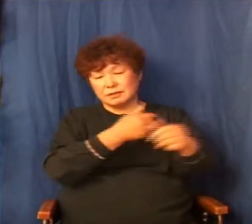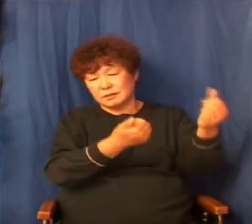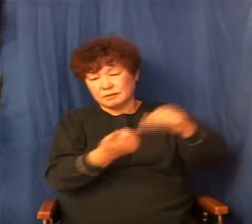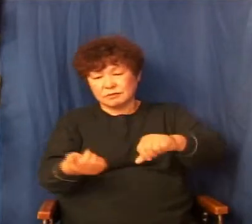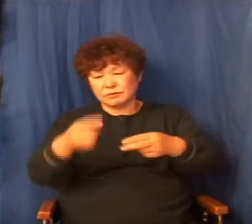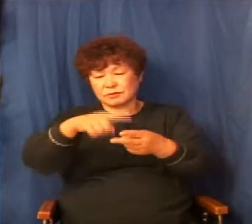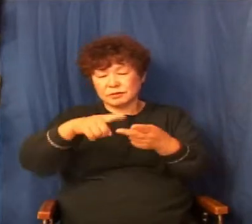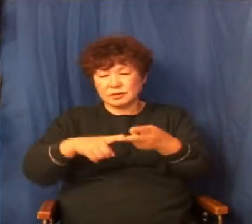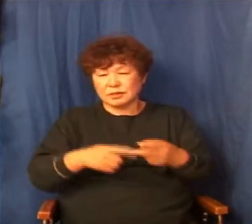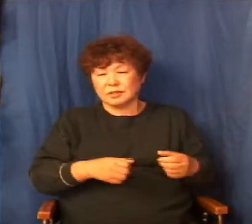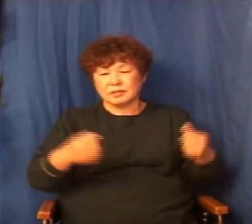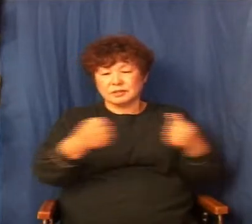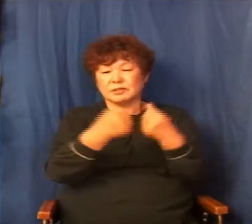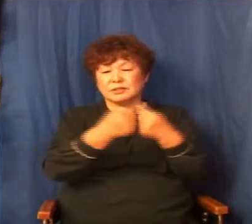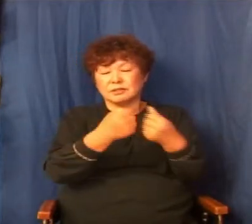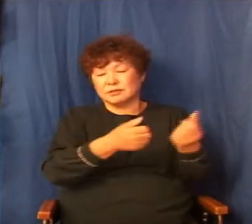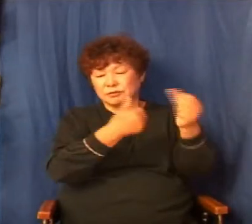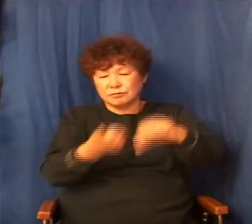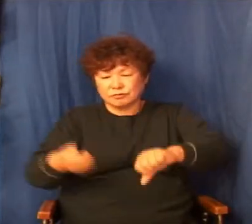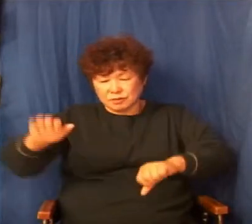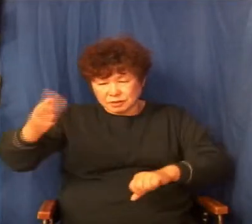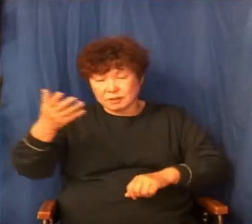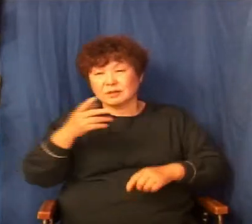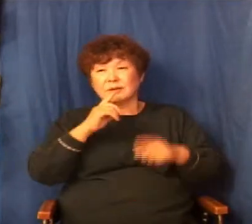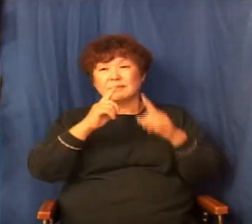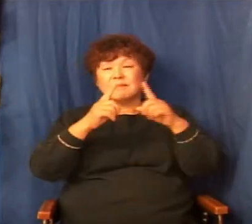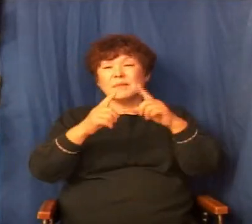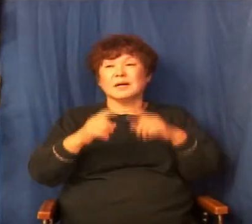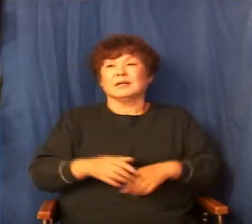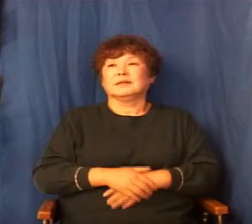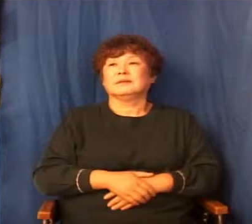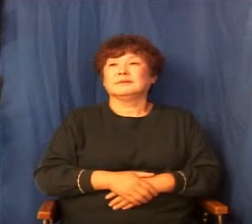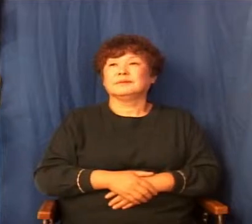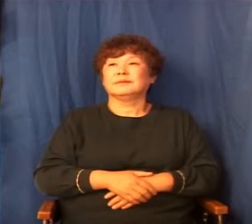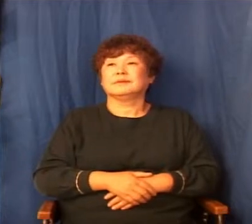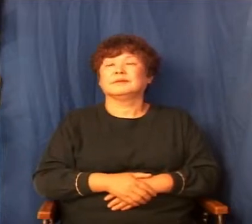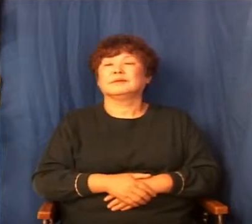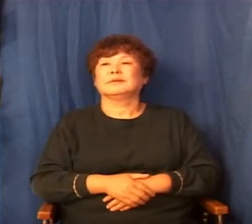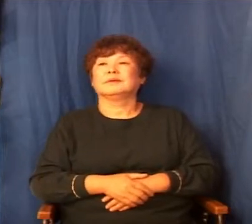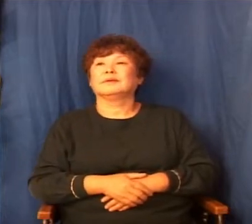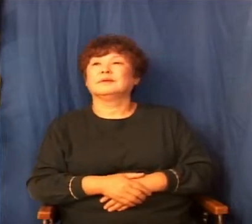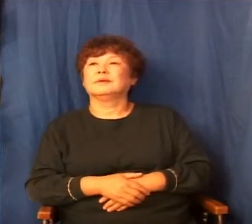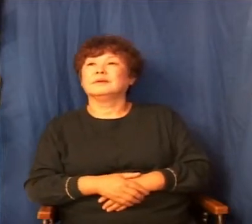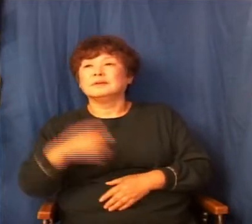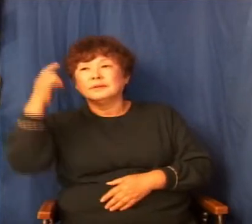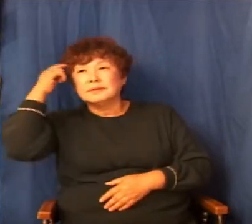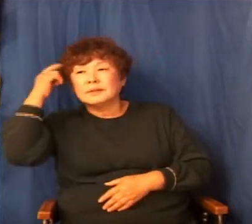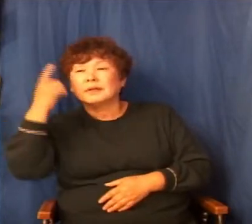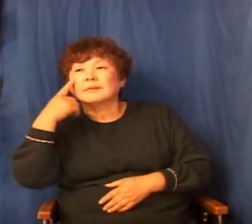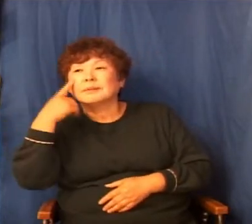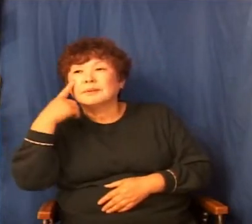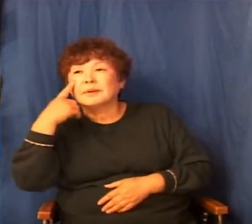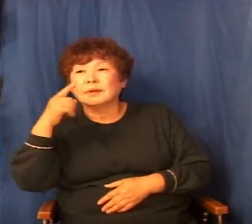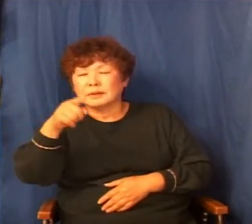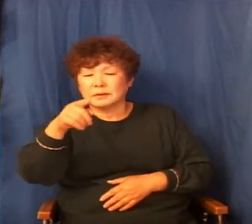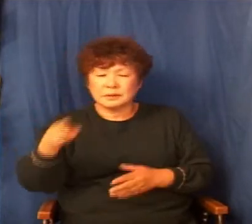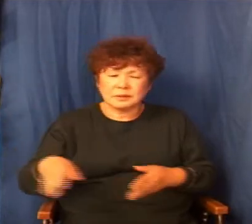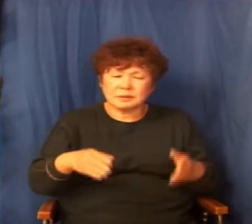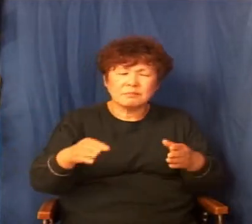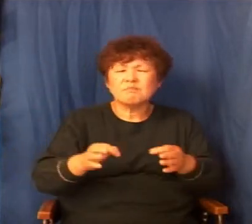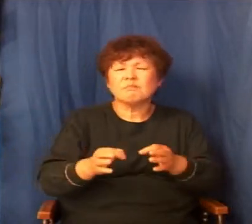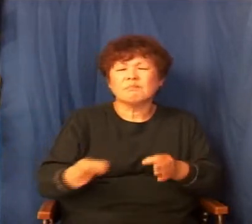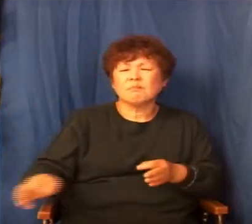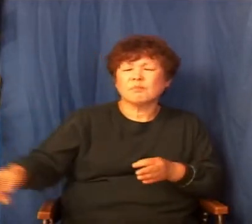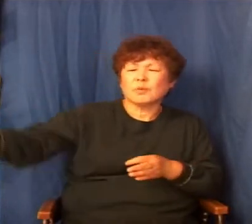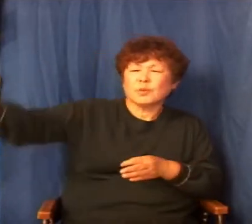그 외에는 그가 죽을 수 있는 길이 안 보이는 거죠. 그런데 생각을 해보십시오. 그 길은 굉장히 돌아가는 길이에요.